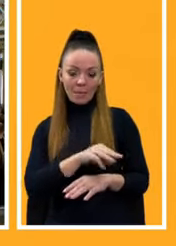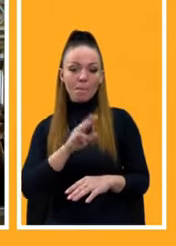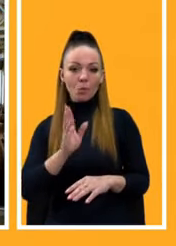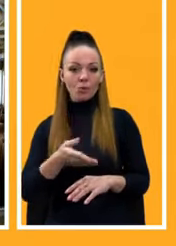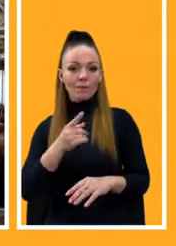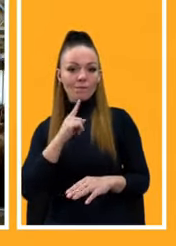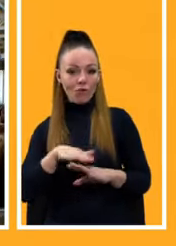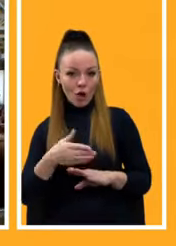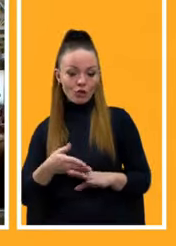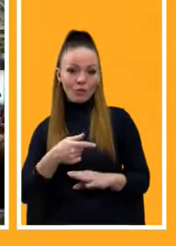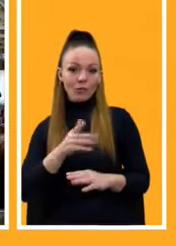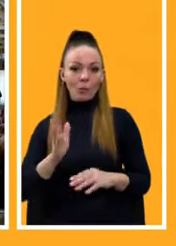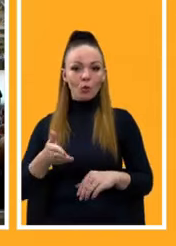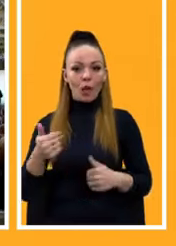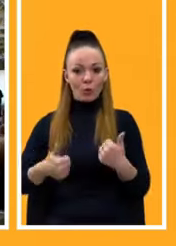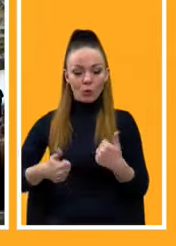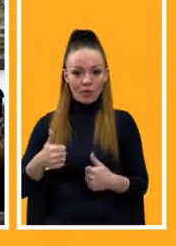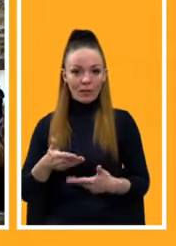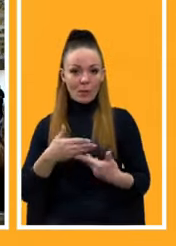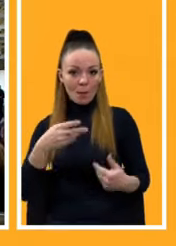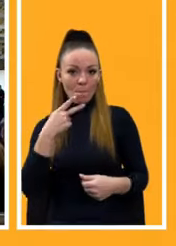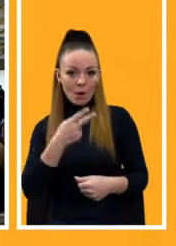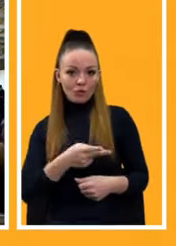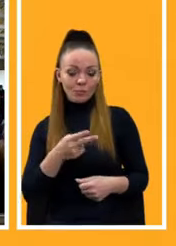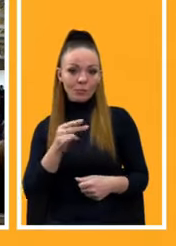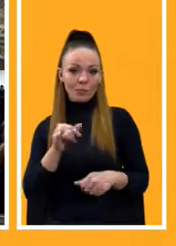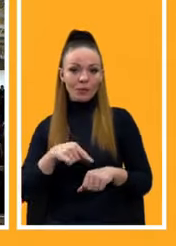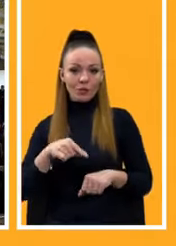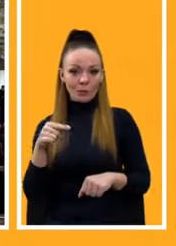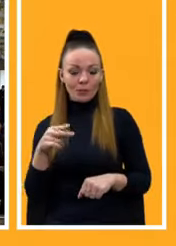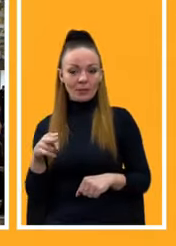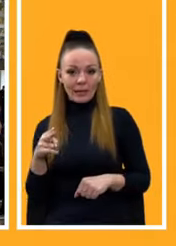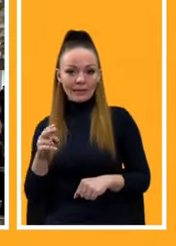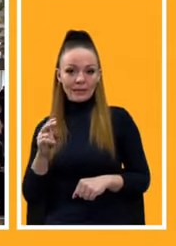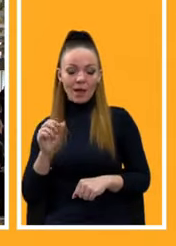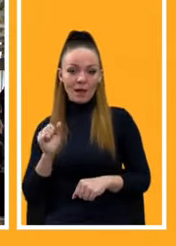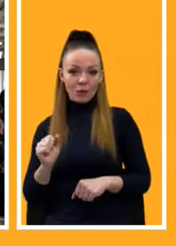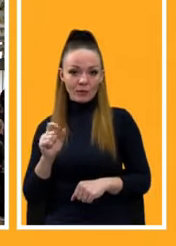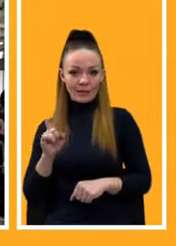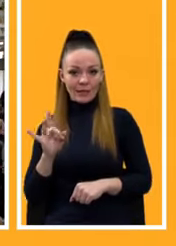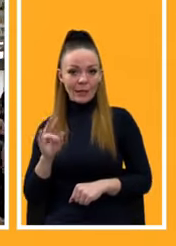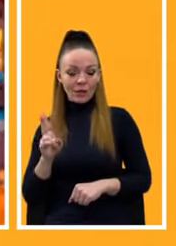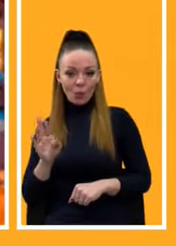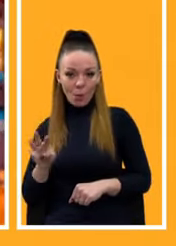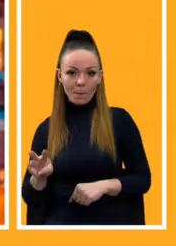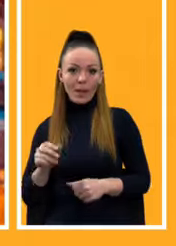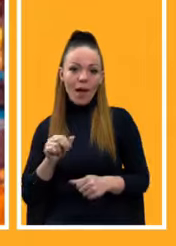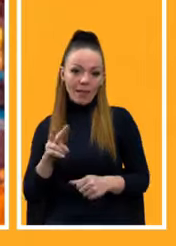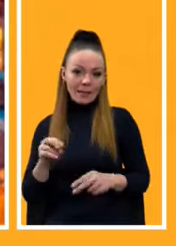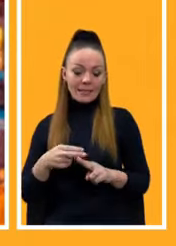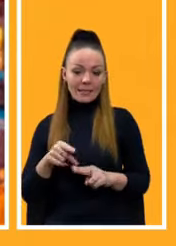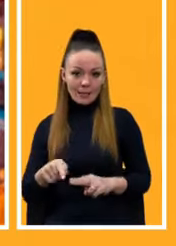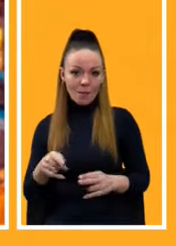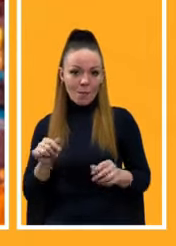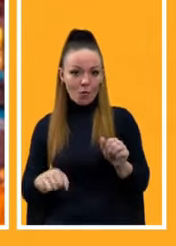конкурувати. Ми це відчуваємо, ми це бачимо по вчорашній зустрічі з Денисом Анатольовичем з ринком. Але все ж таки це можливості, тому